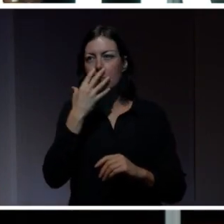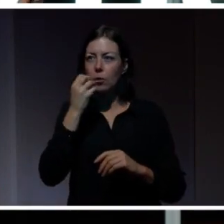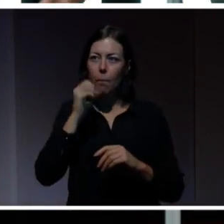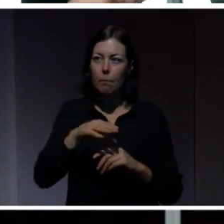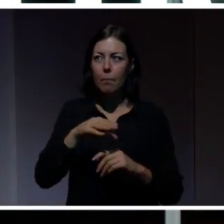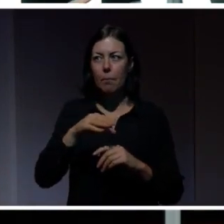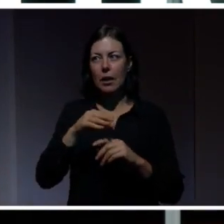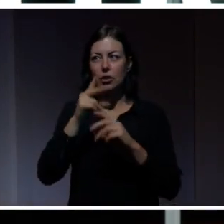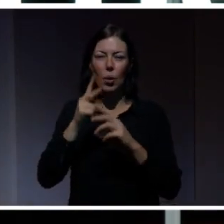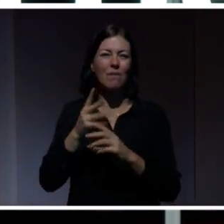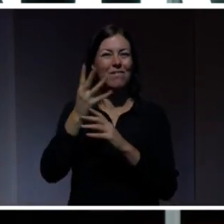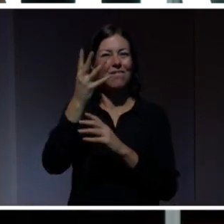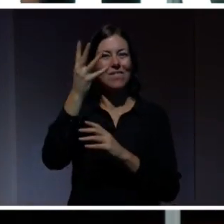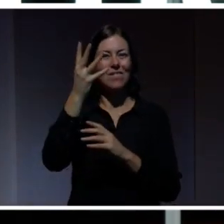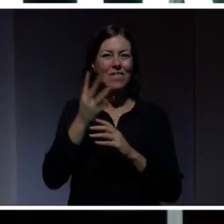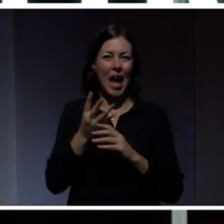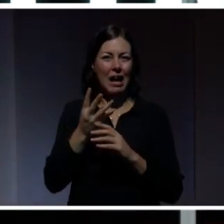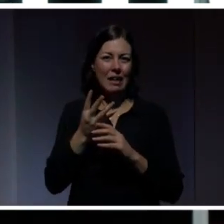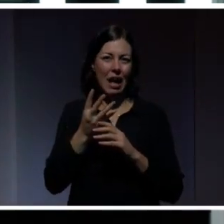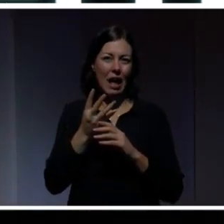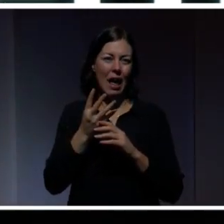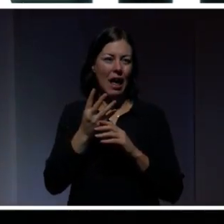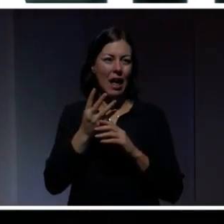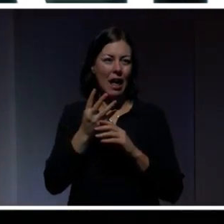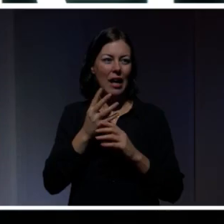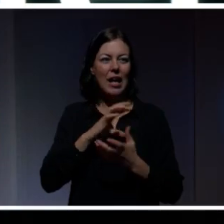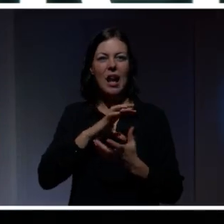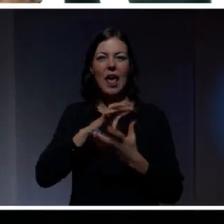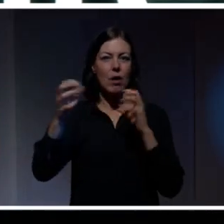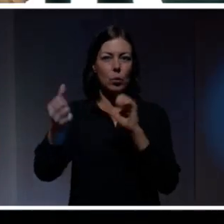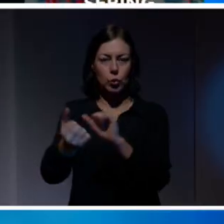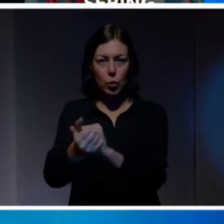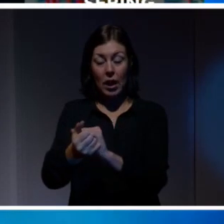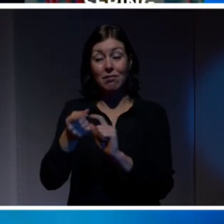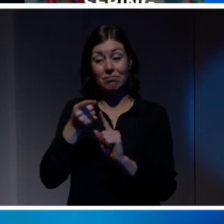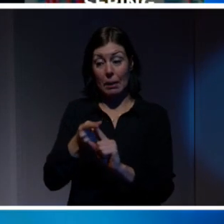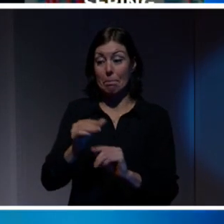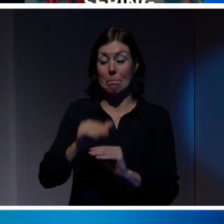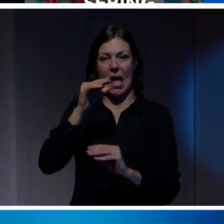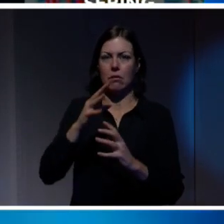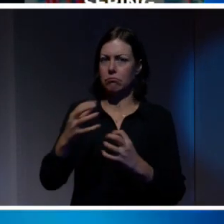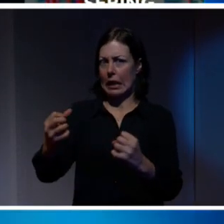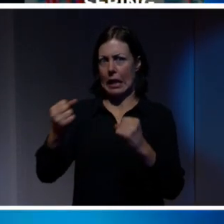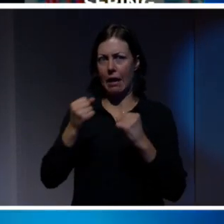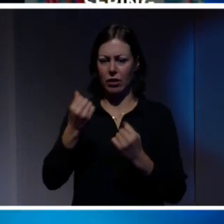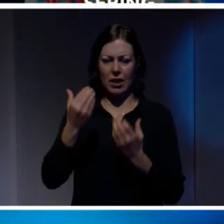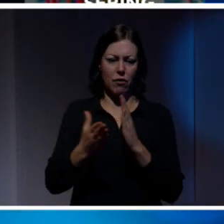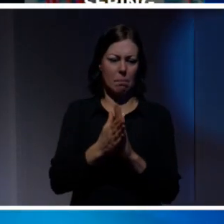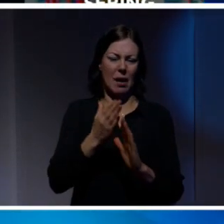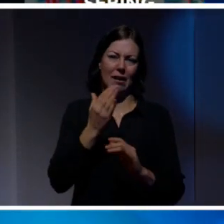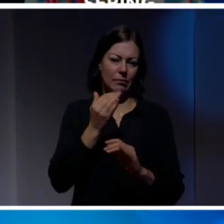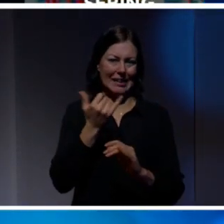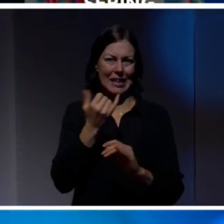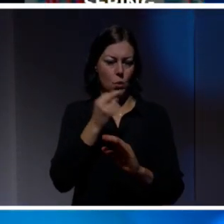för den fjärde industriella revolutionen. Och den här teknologin är nästan ännu mer kraftfull än den vi har sett de senaste tio åren. Så när vi nu då tar nästa